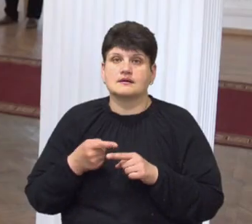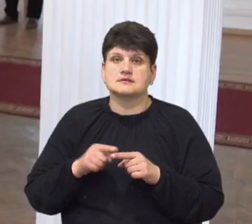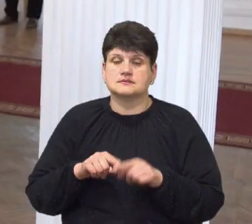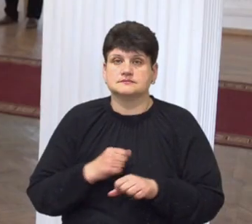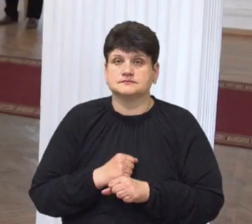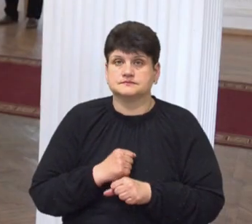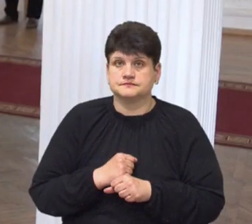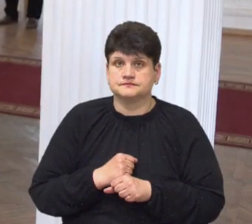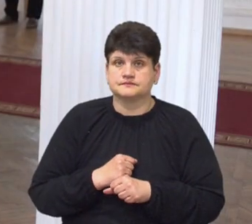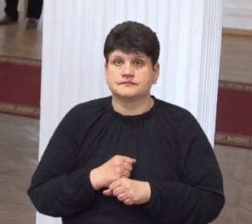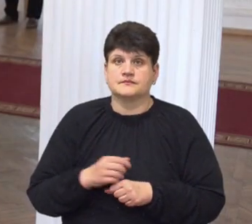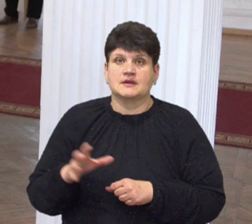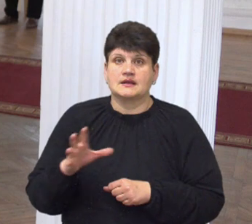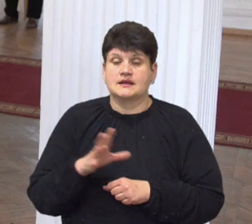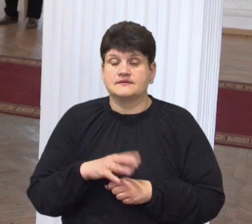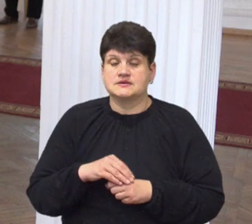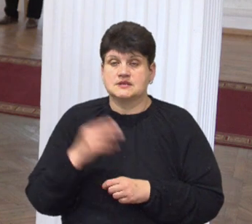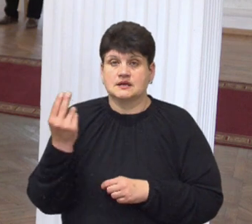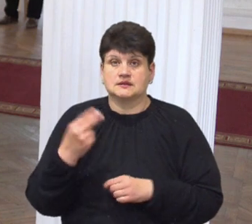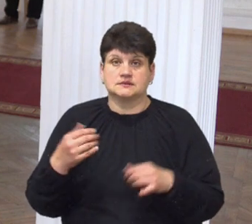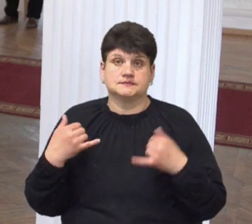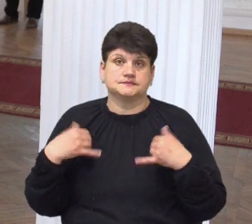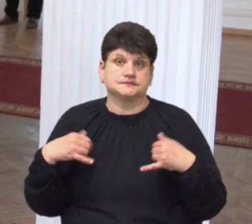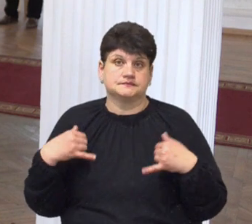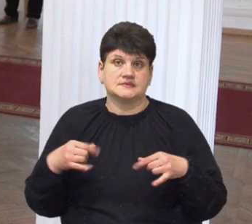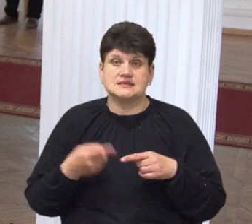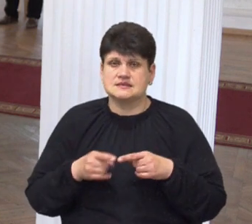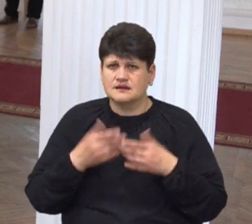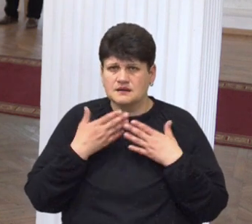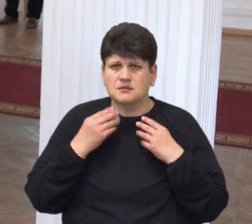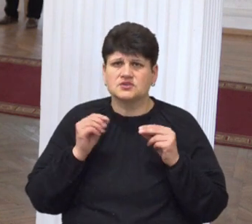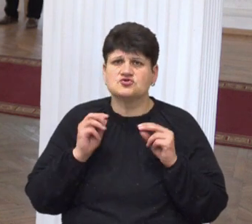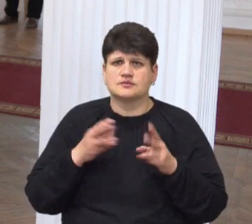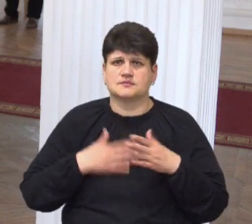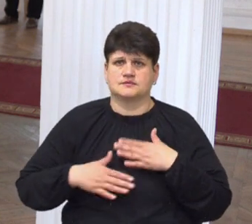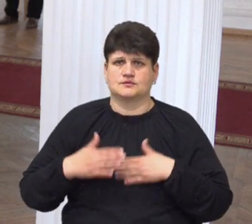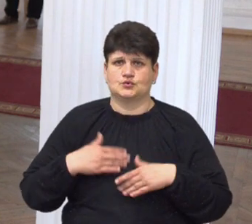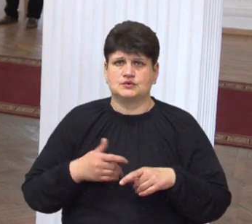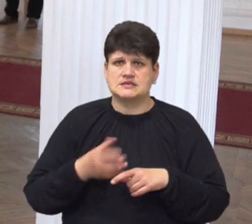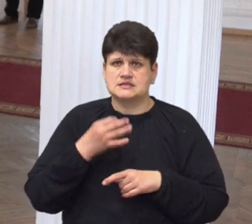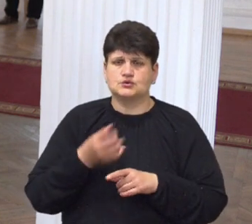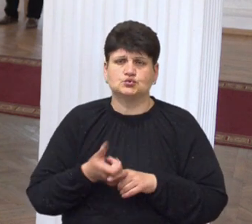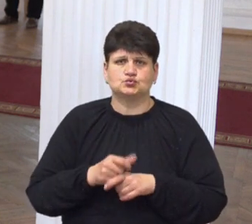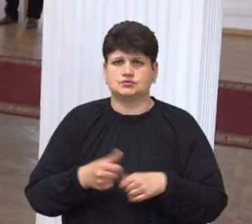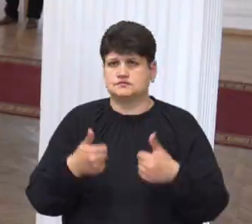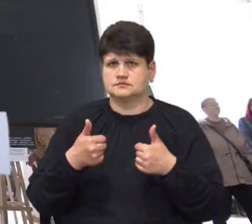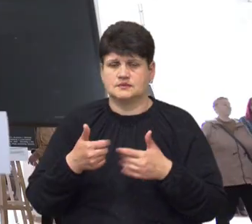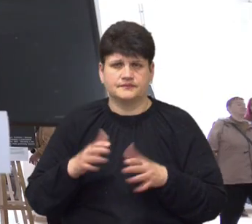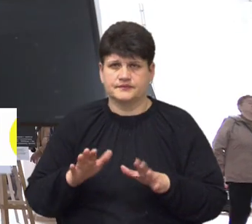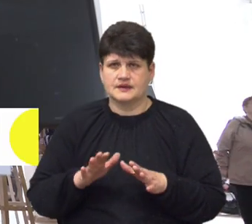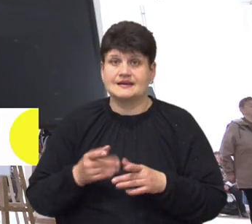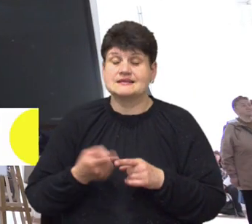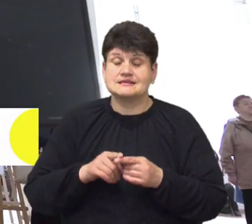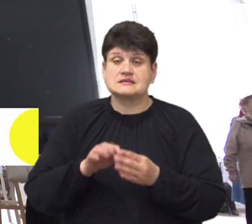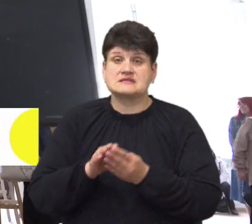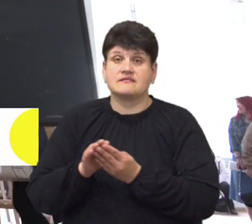Мене всі картини вражають, це нема чим тішитися і сказати, що дуже гарно, це страшні цвинтери і в